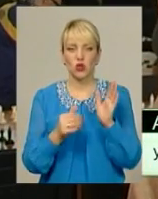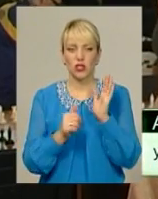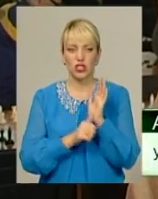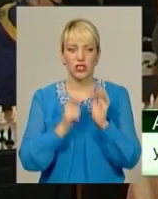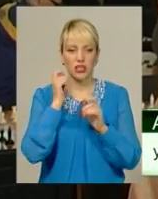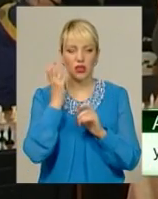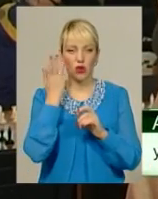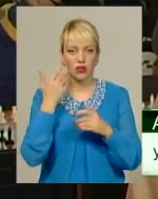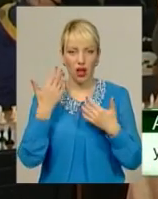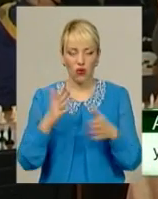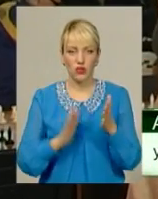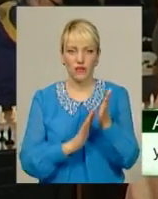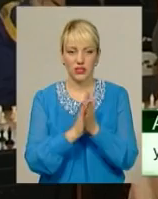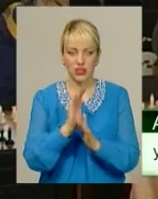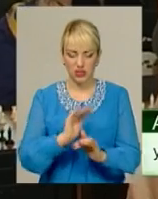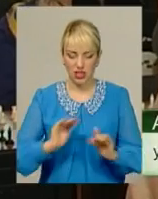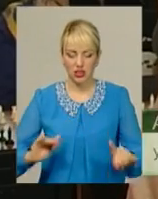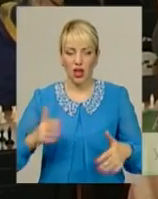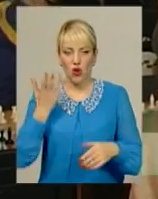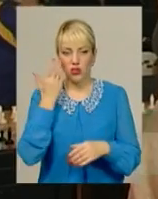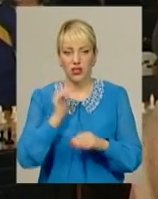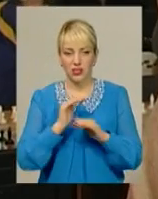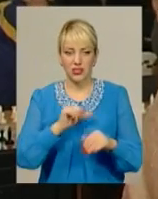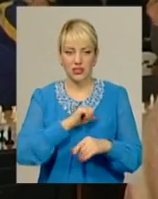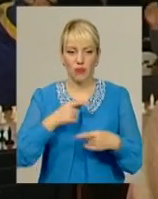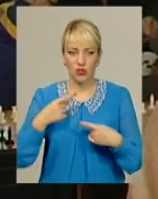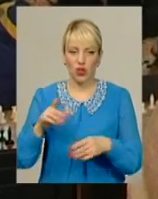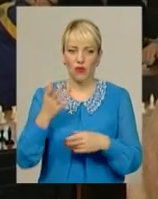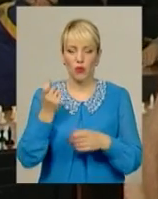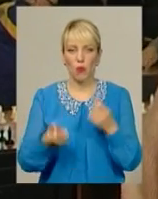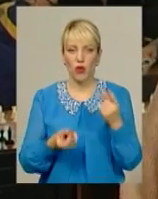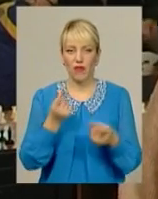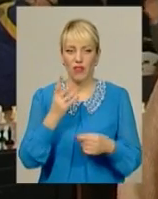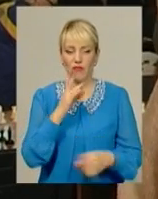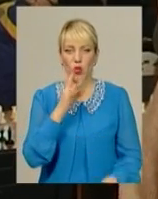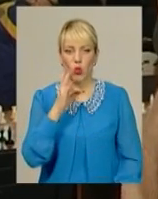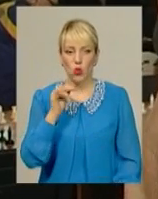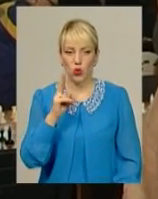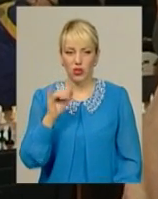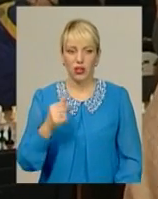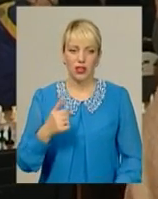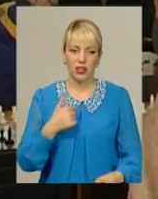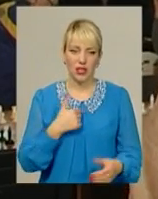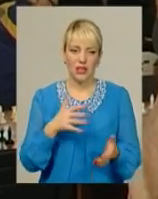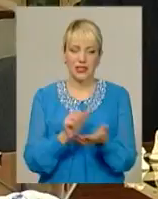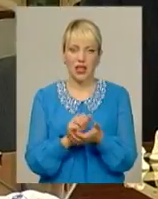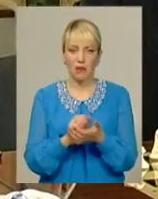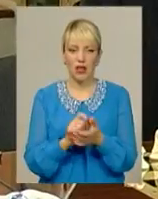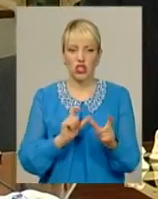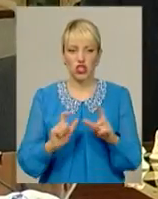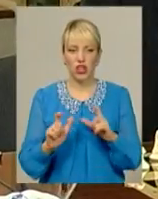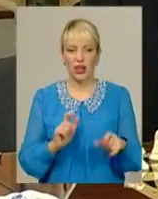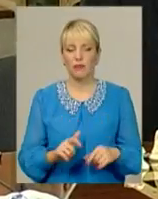підняла дітей, діти стали самостійні, що внуки з'явилися. Почала я шахмати робити, перші шаги.